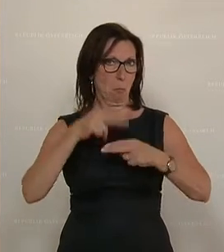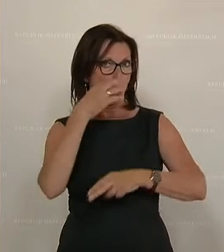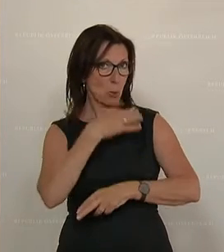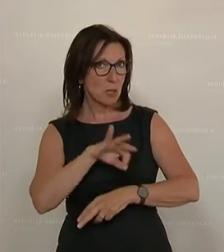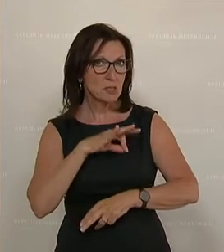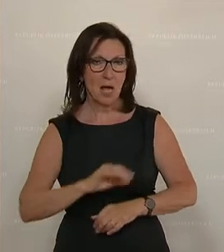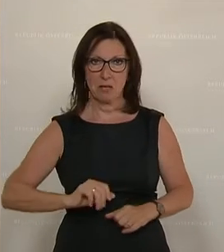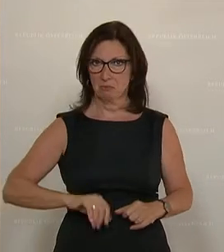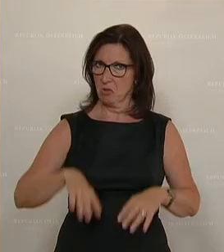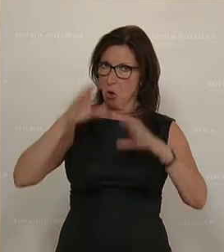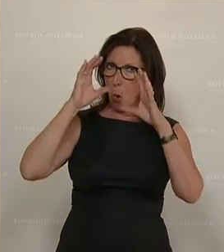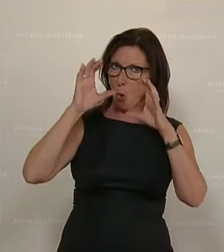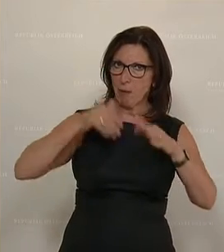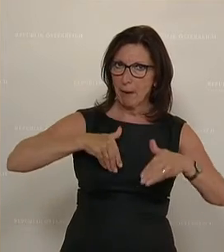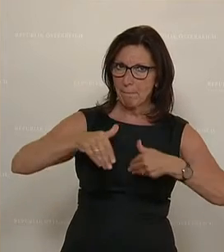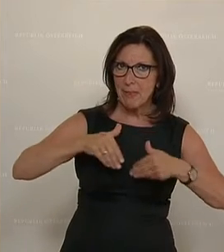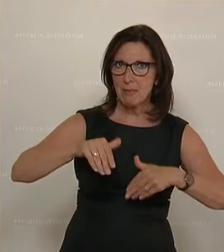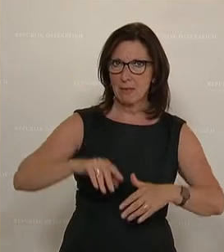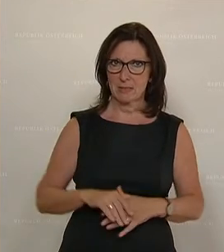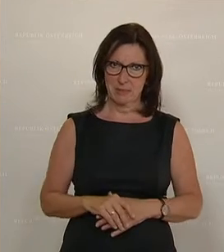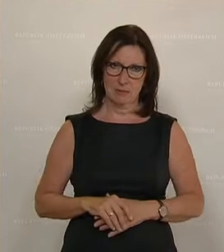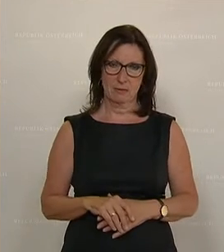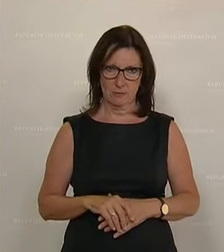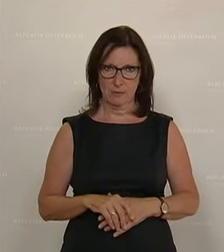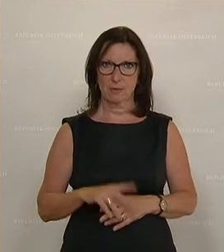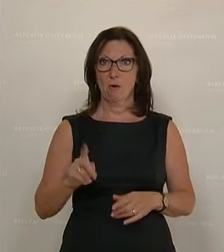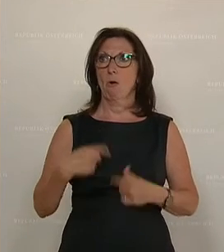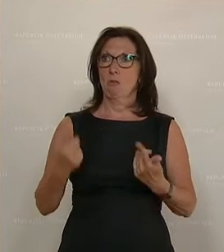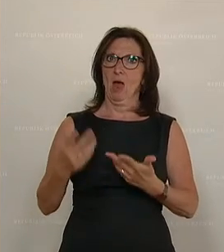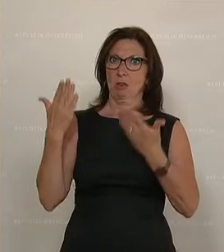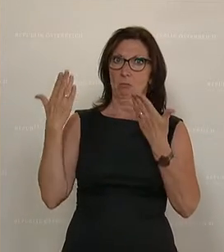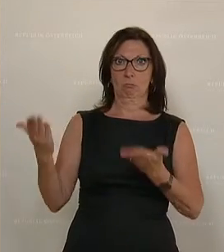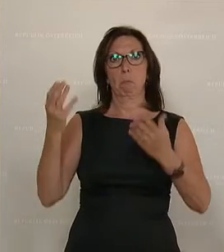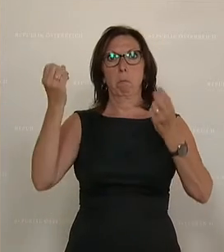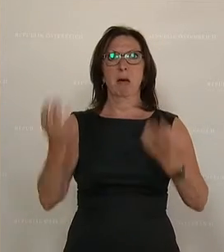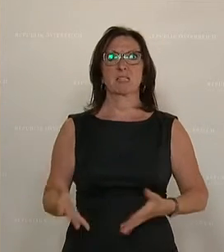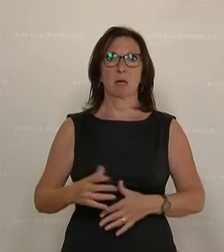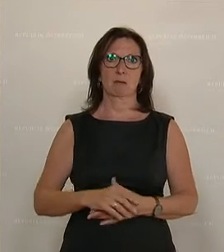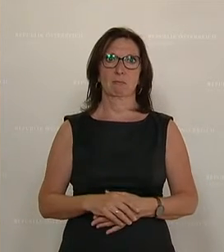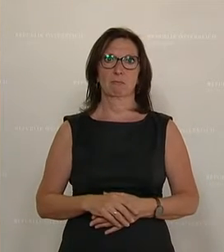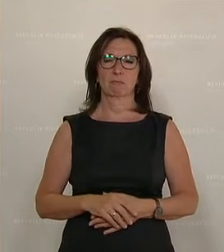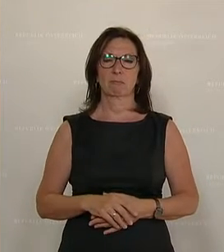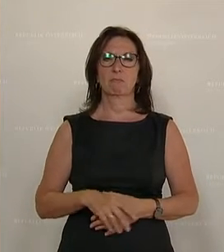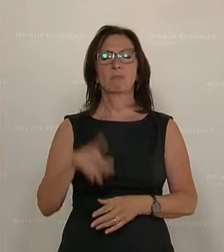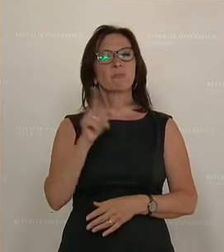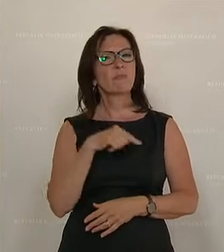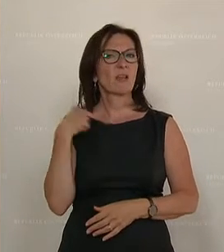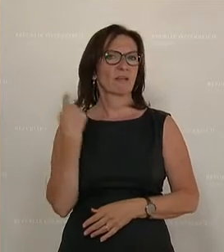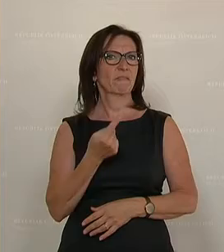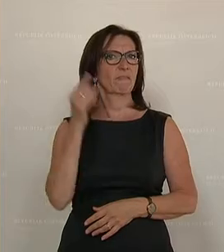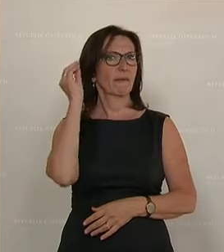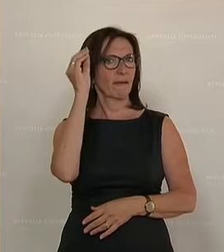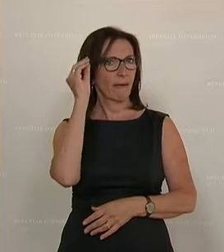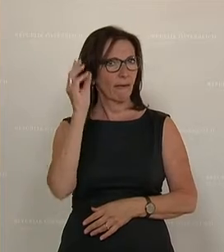mit ÖVP-Ministern und dann tritt dieser Fall ein. Wir haben gelernt und der